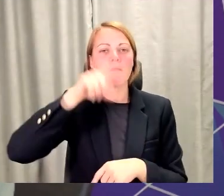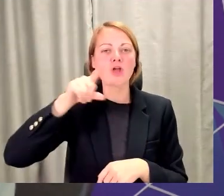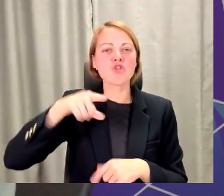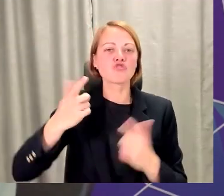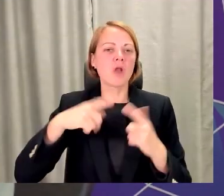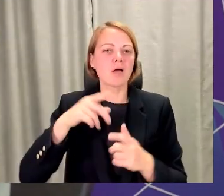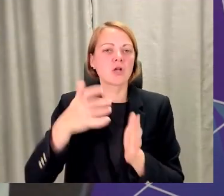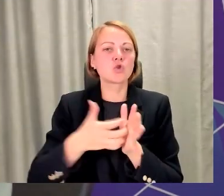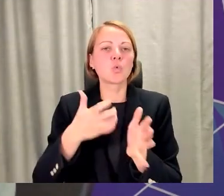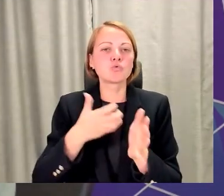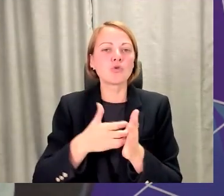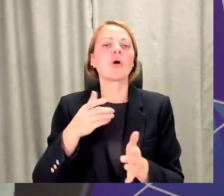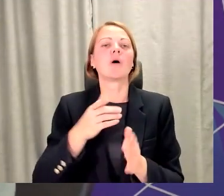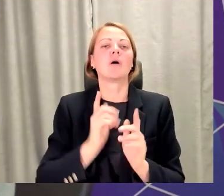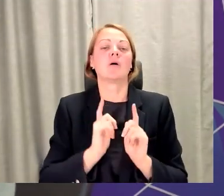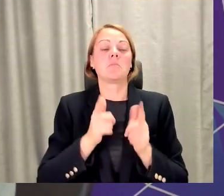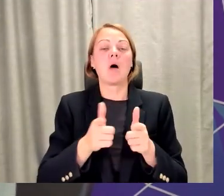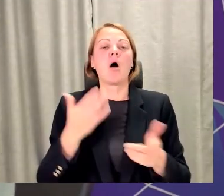eksāmenu un saņemt profesionālās